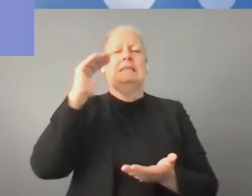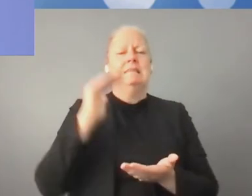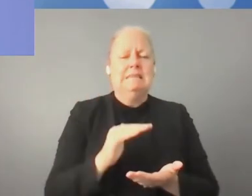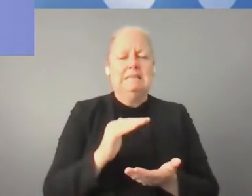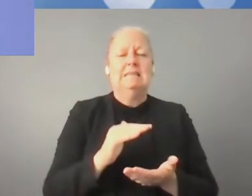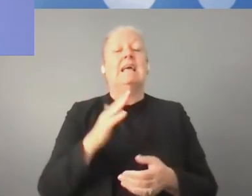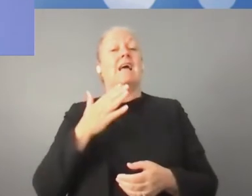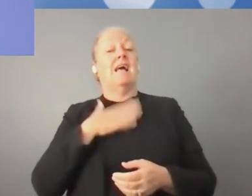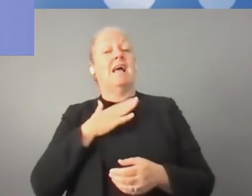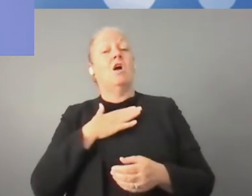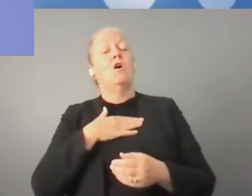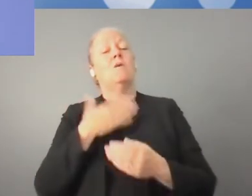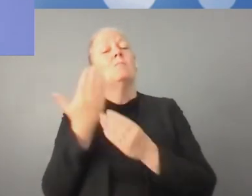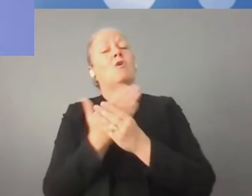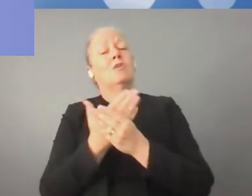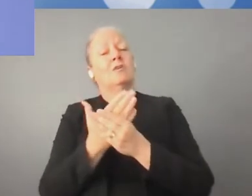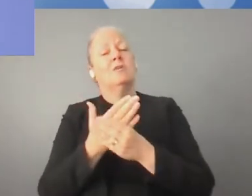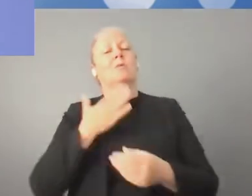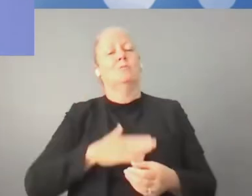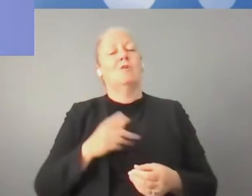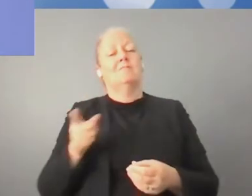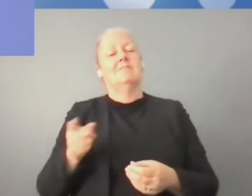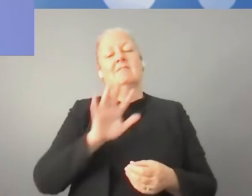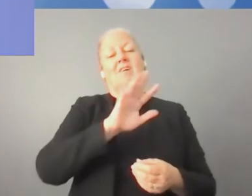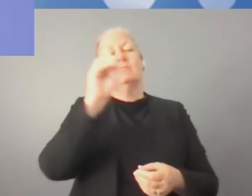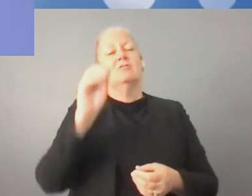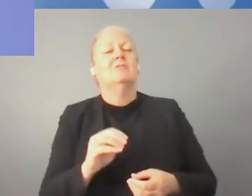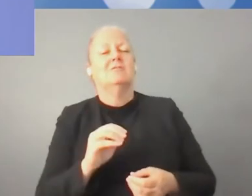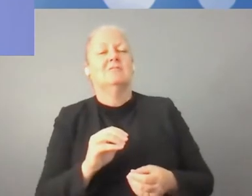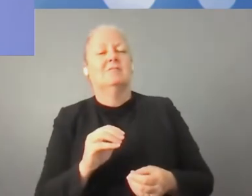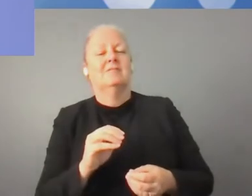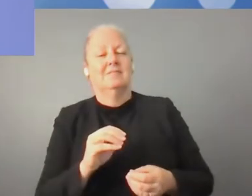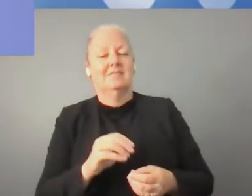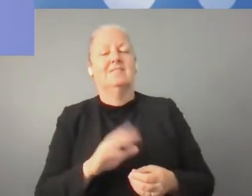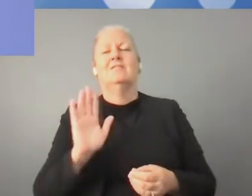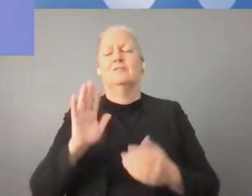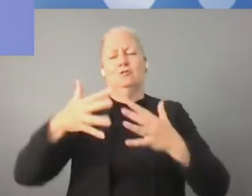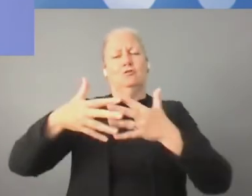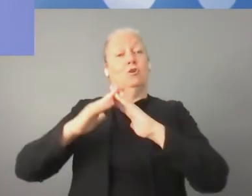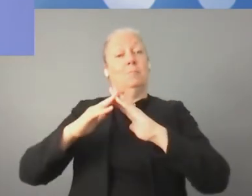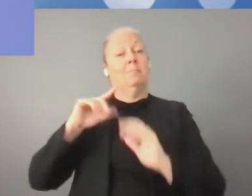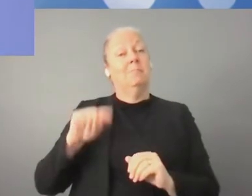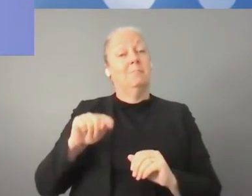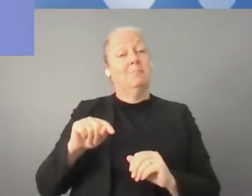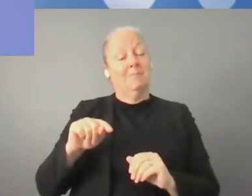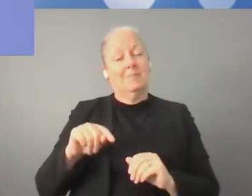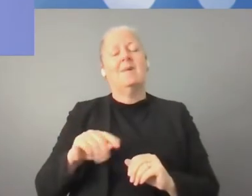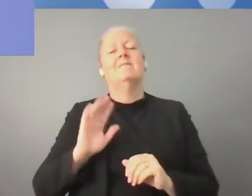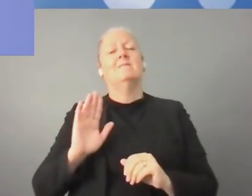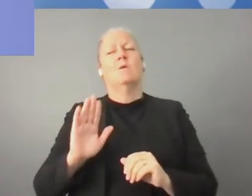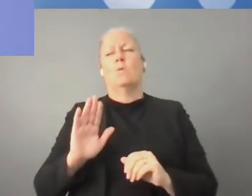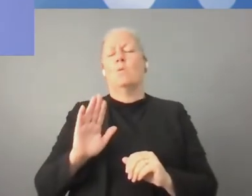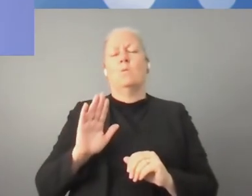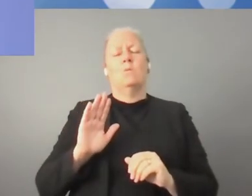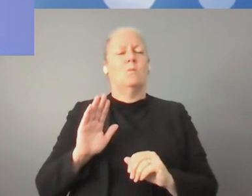staramy się zagwarantować również to wsparcie na poziomie